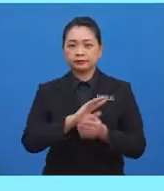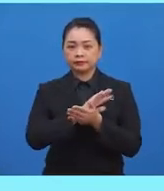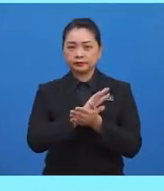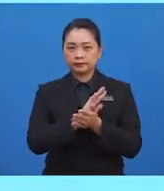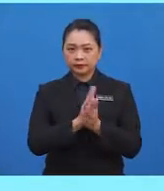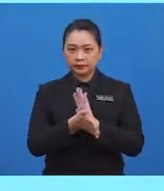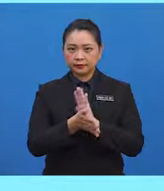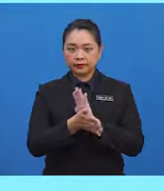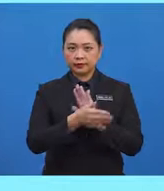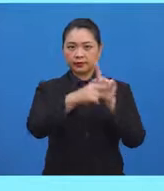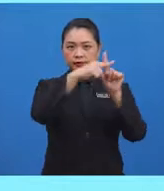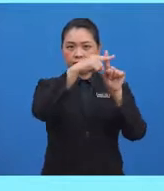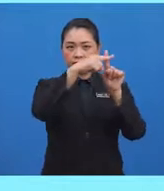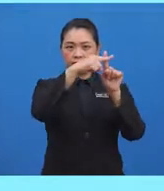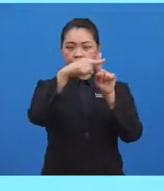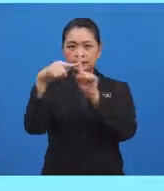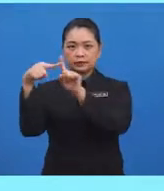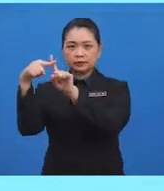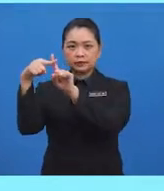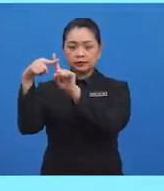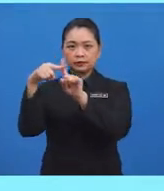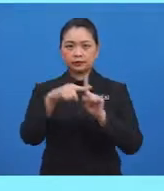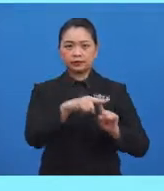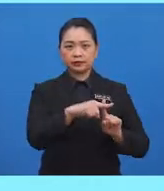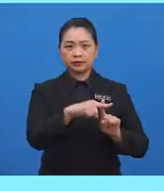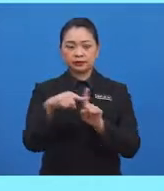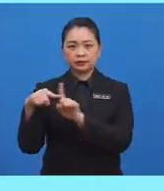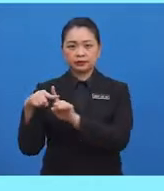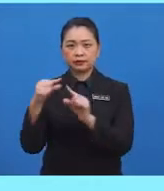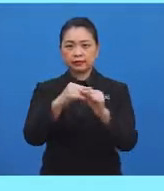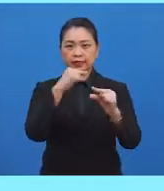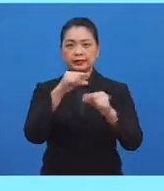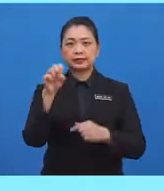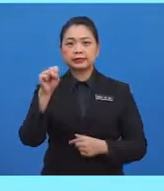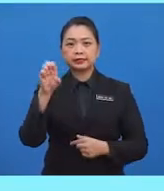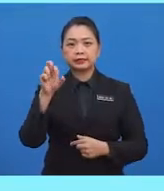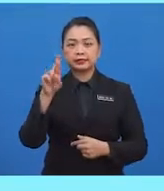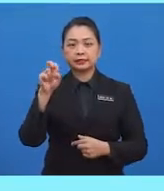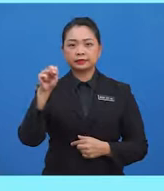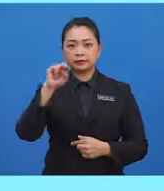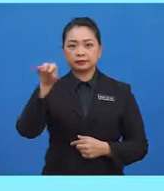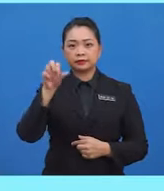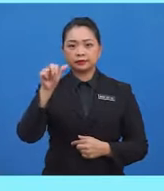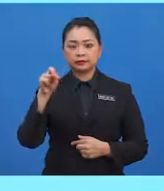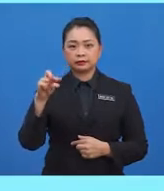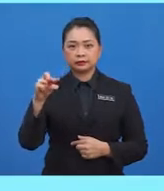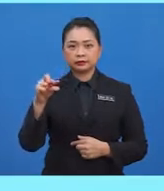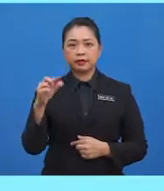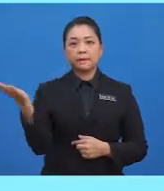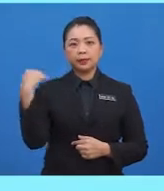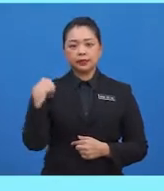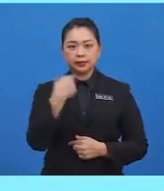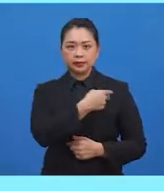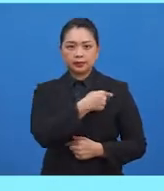kiri dan sisi kanan juga merupakan garis selari. Manakala,